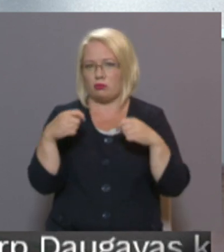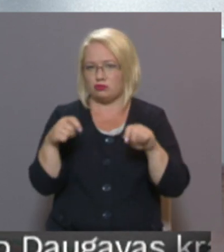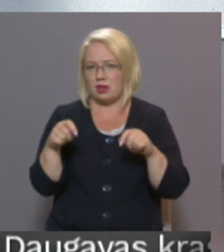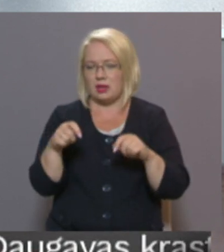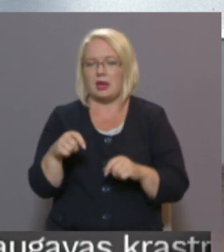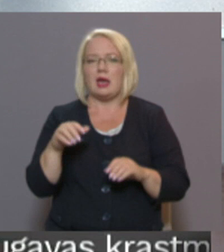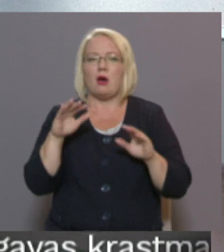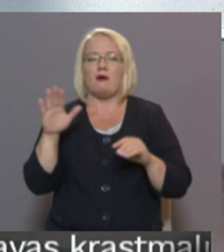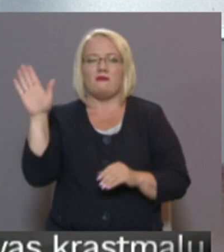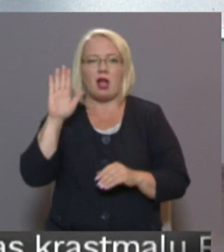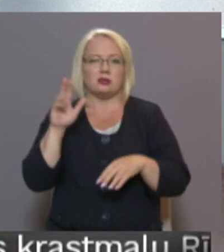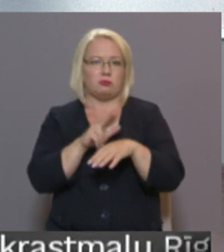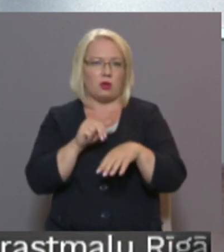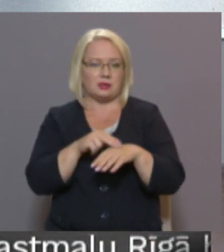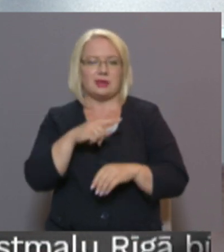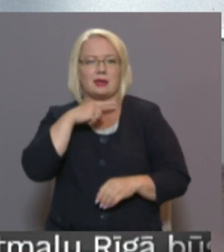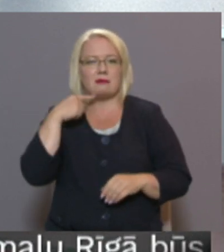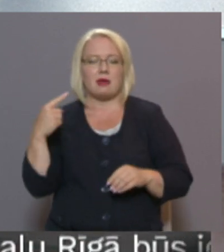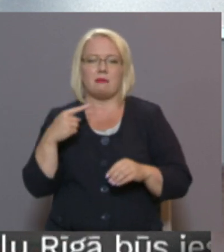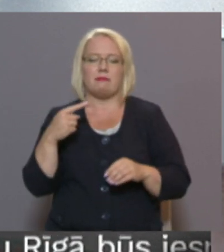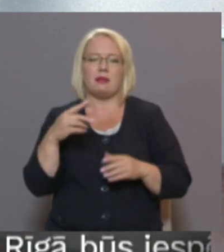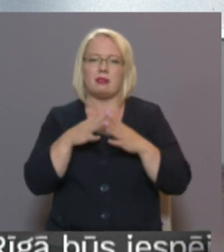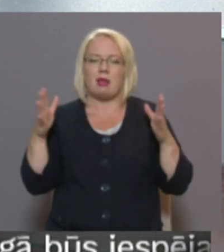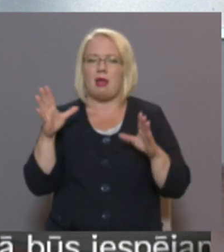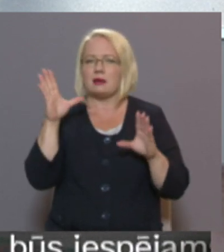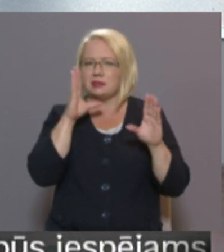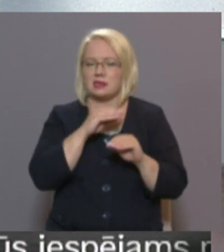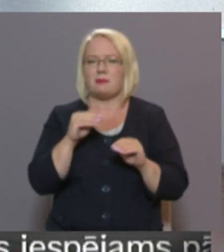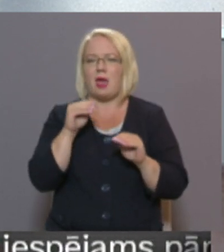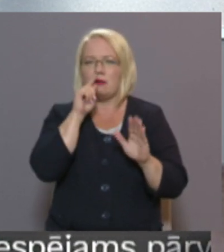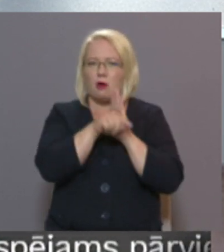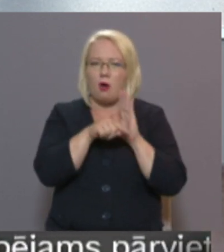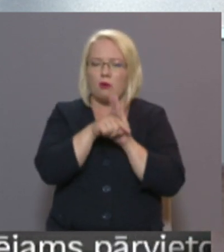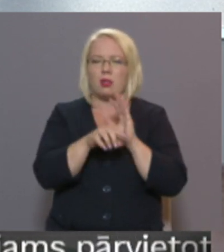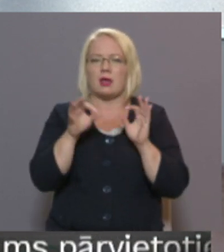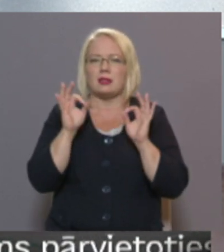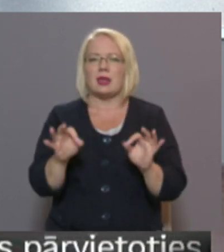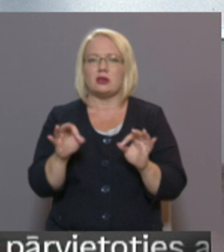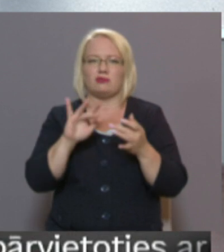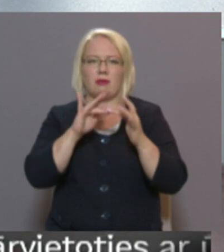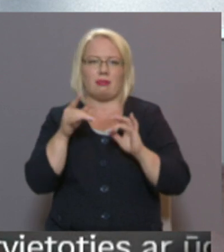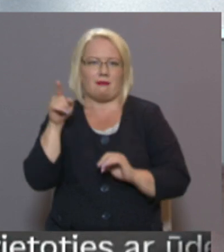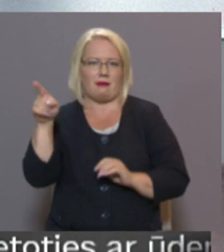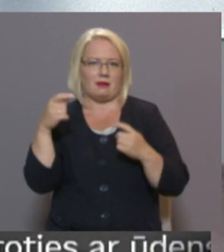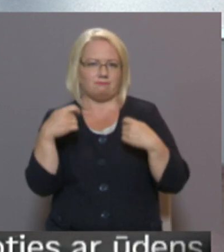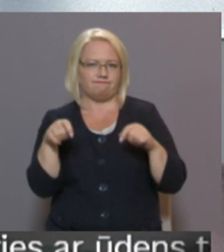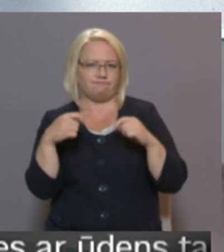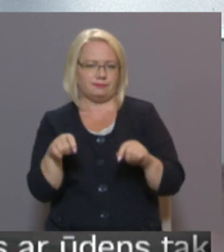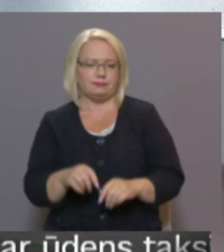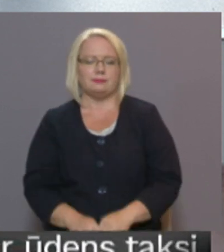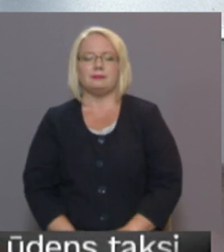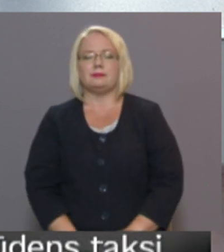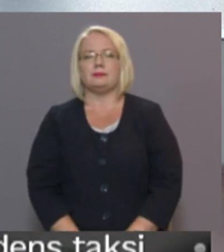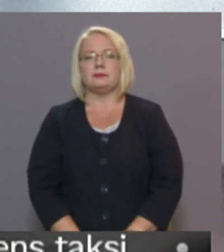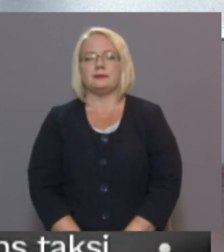Savukārt valsts policija vēlas plašākas iespējas veikt kontrolu pirkumus alkoholu tiešas aizsts tirdzniecībā. Plašāka Ilijas